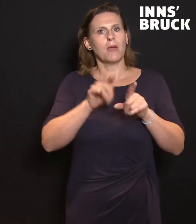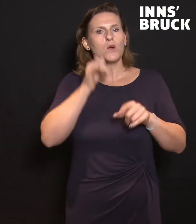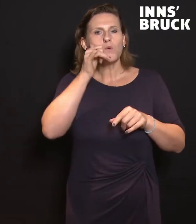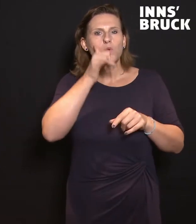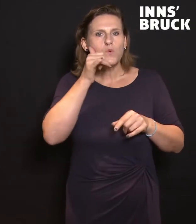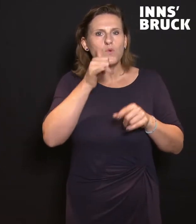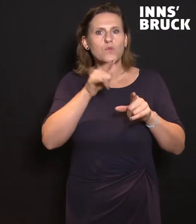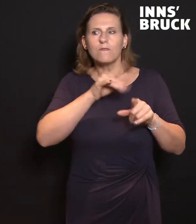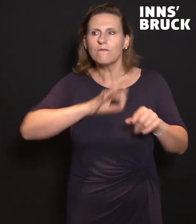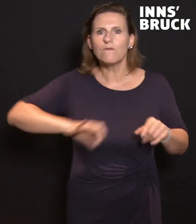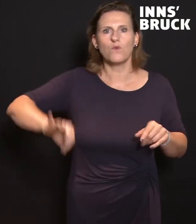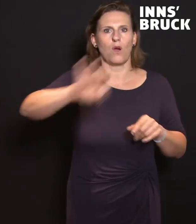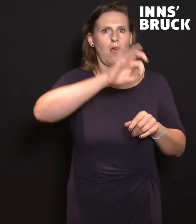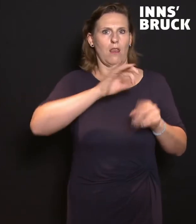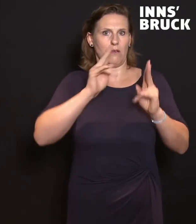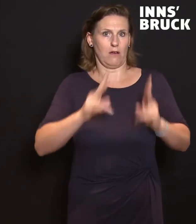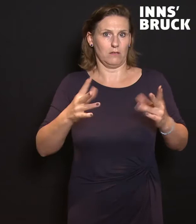alle schaffen zu können.